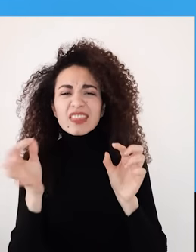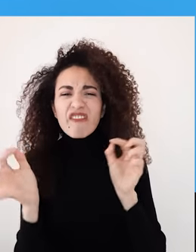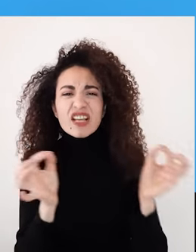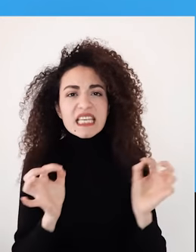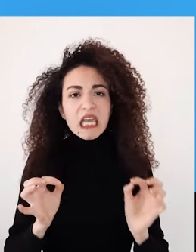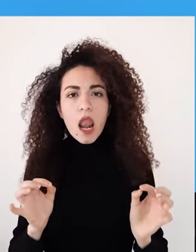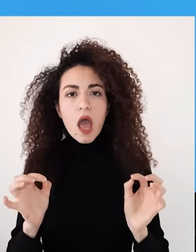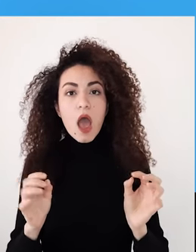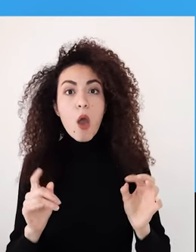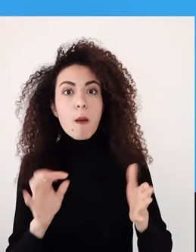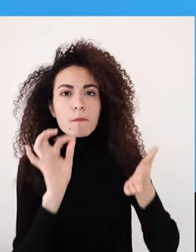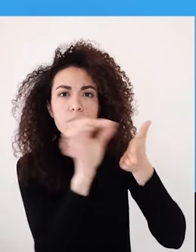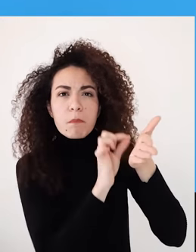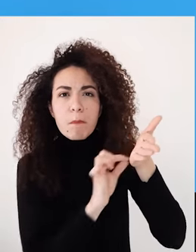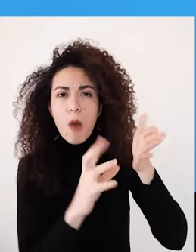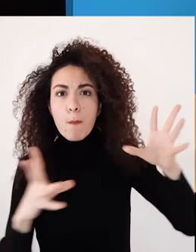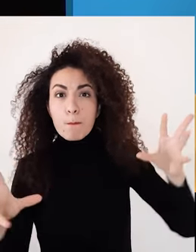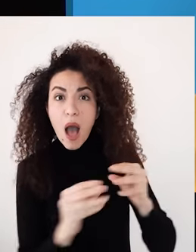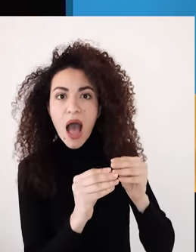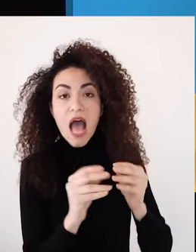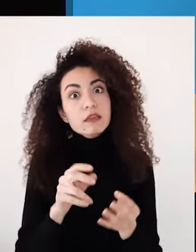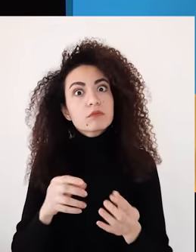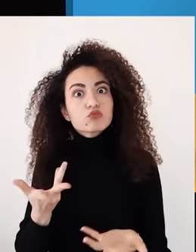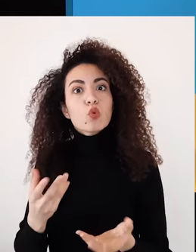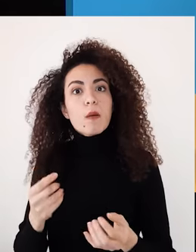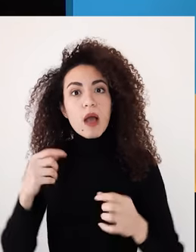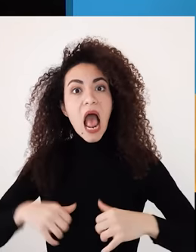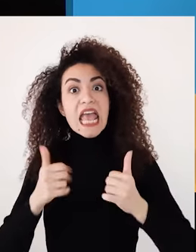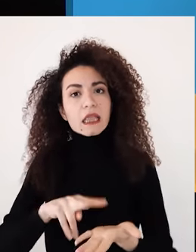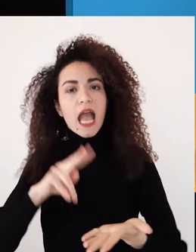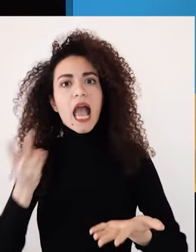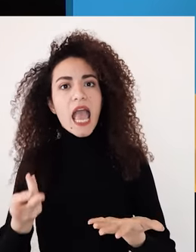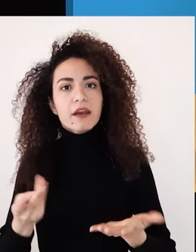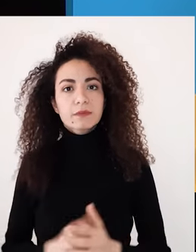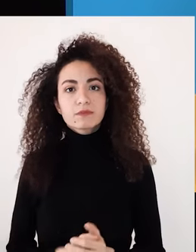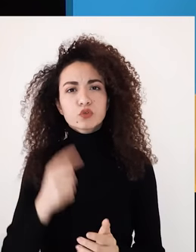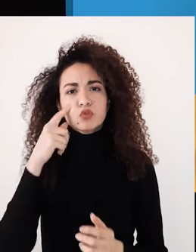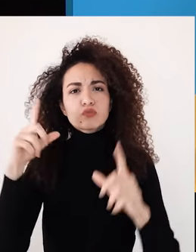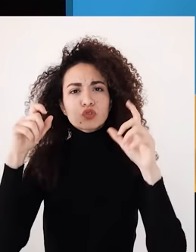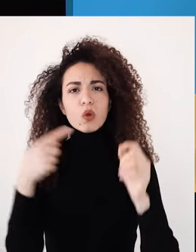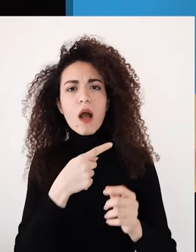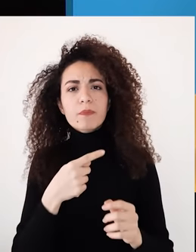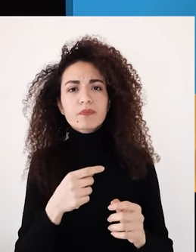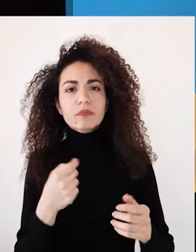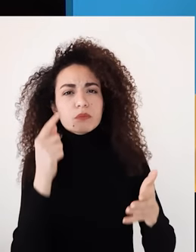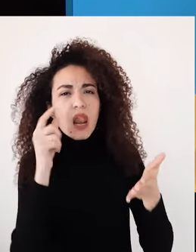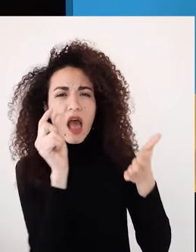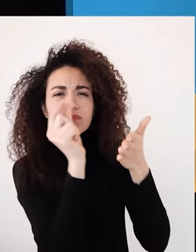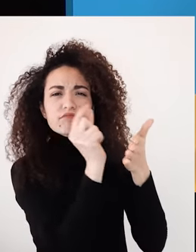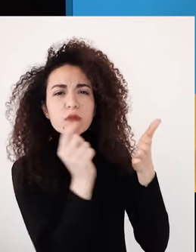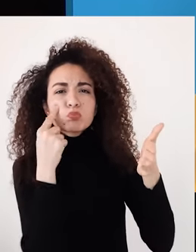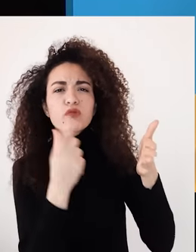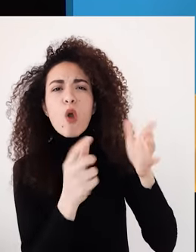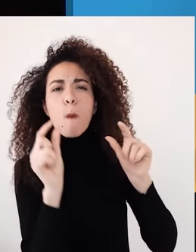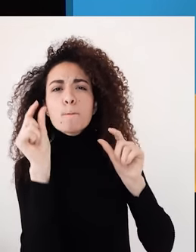شكل معين تخلق واقع جديد مثلا إذا نظرنا له الرسم بالنظر إلى الأجزاء فقط رحنقول إنه مجموعة